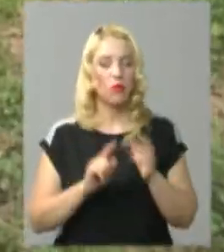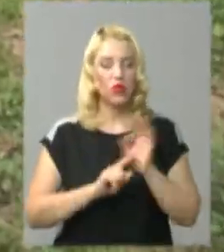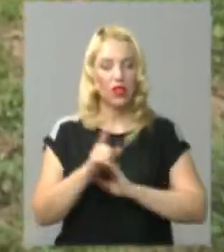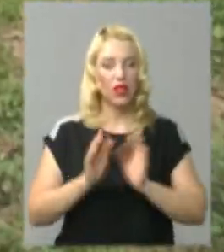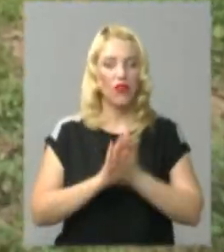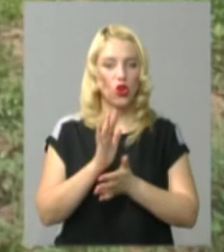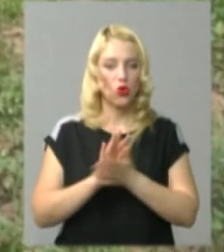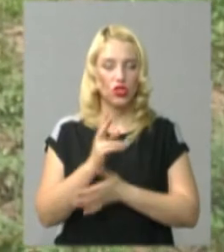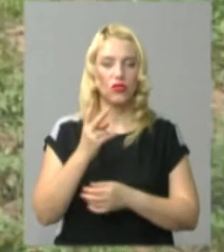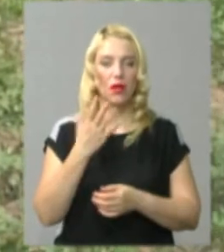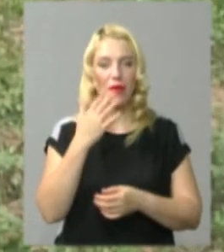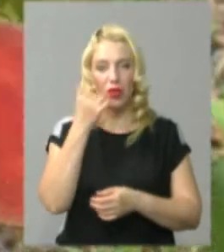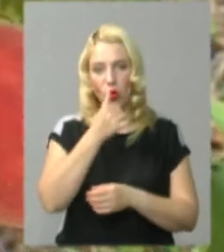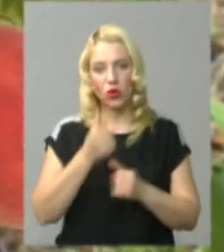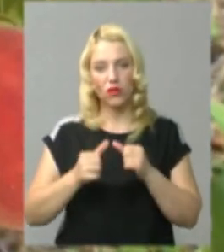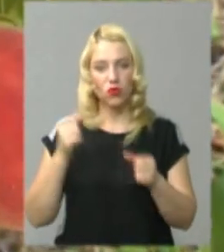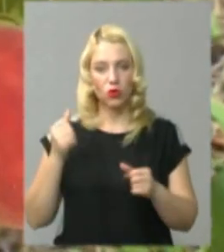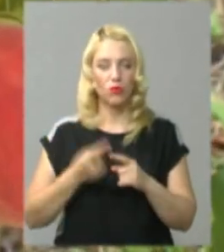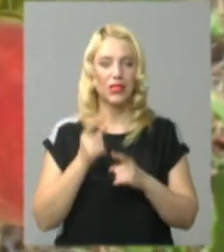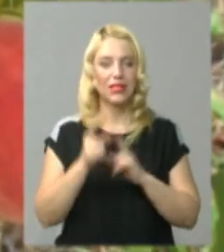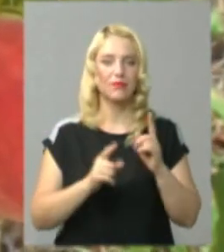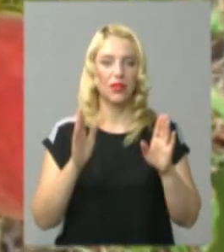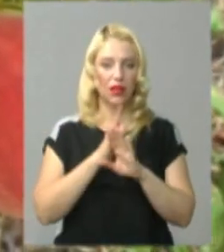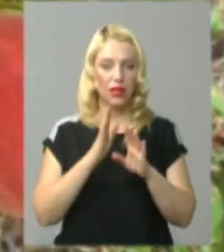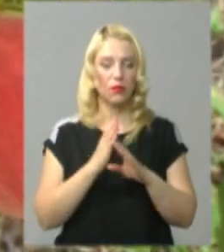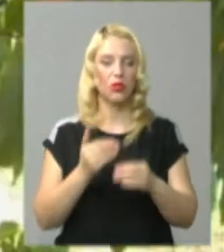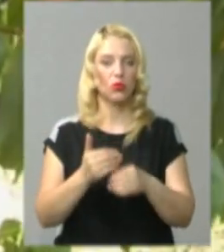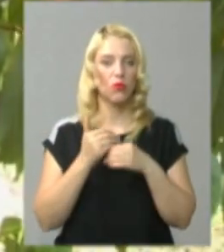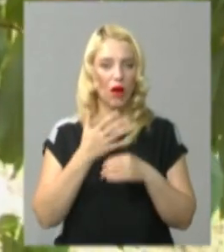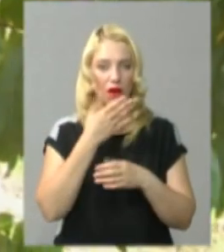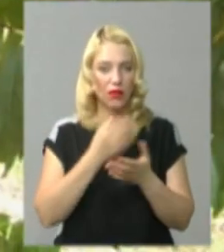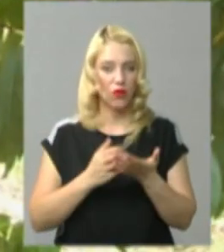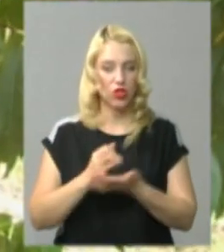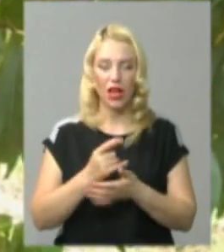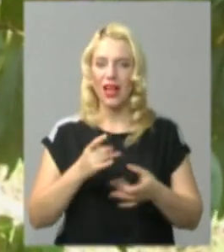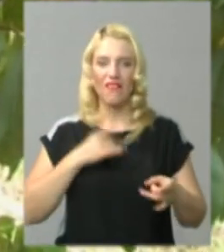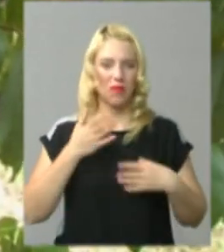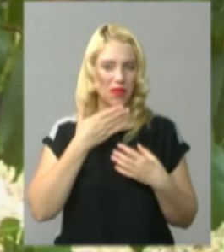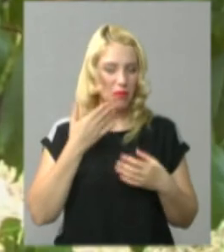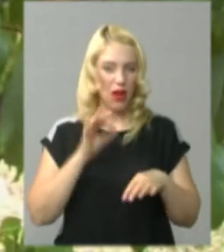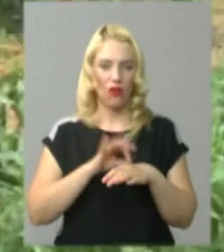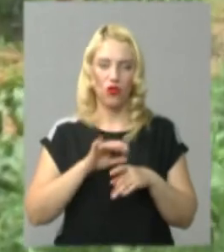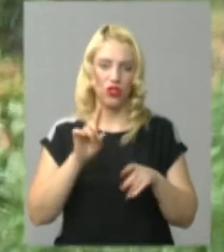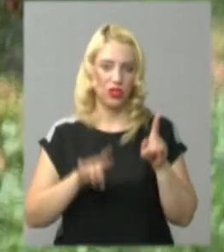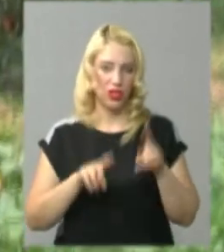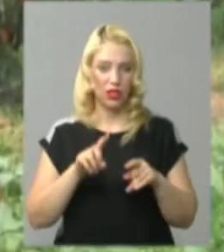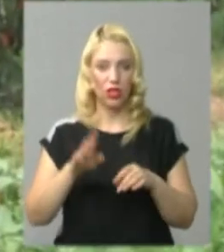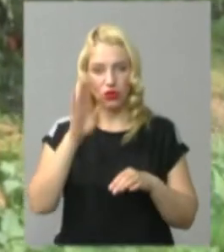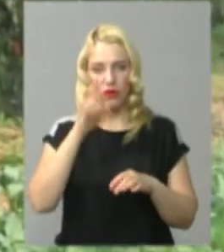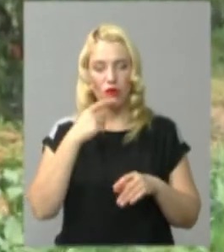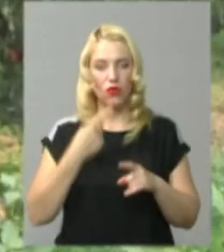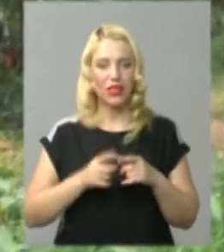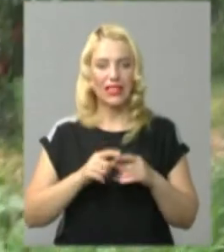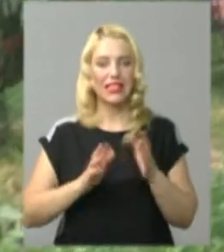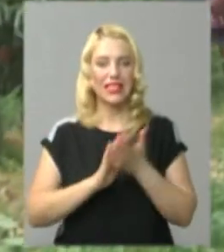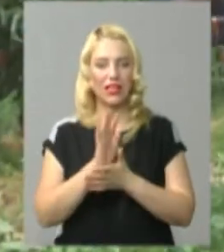почав п'ять років тому. Каже, зміна клімату сприяє гарним врожаям. Персики невибагливі, хворіють рідко. Чоловік додає, садівництво – це